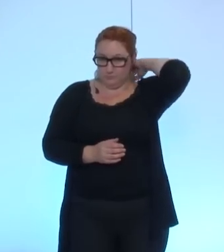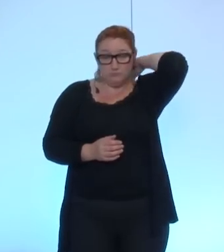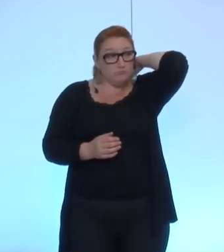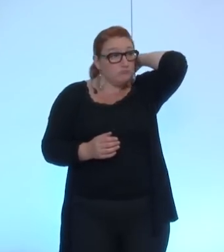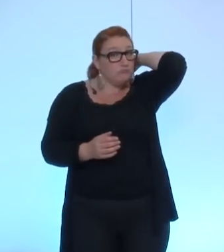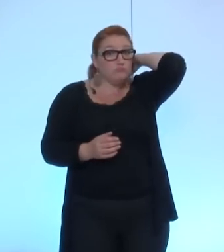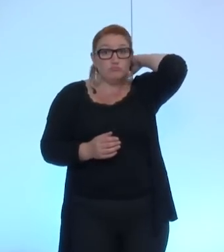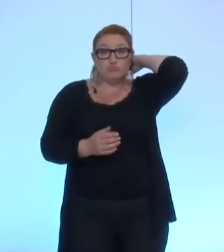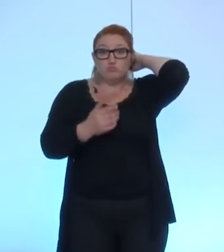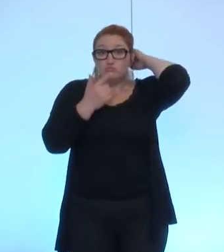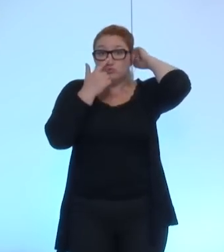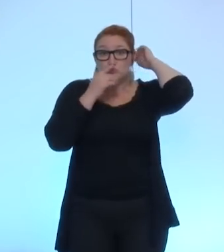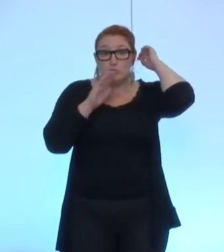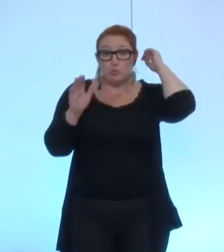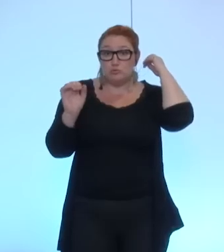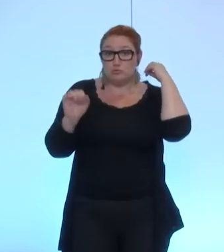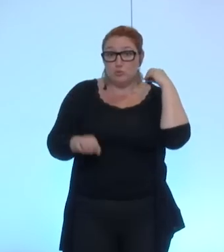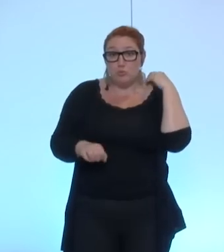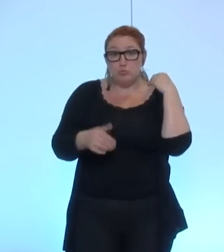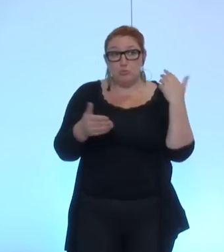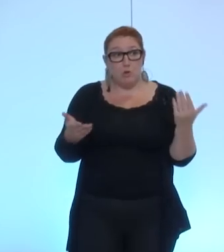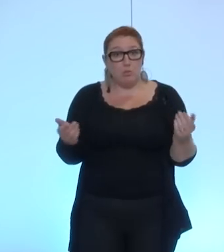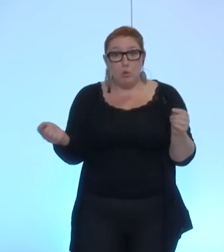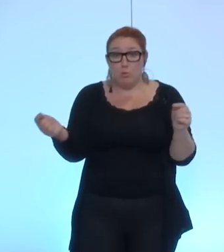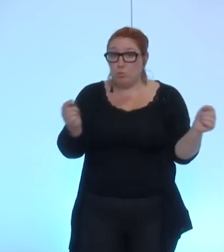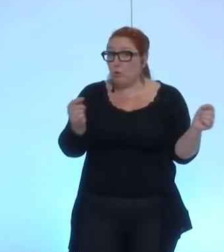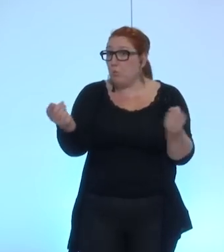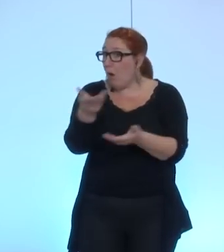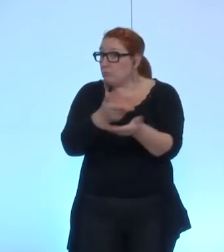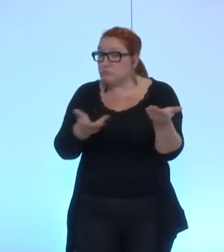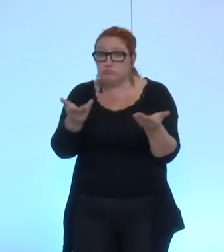Je pense qu'on peut laisser la place au débat, si vous le souhaitez.